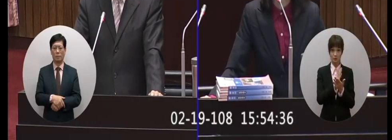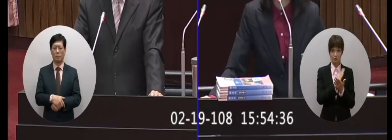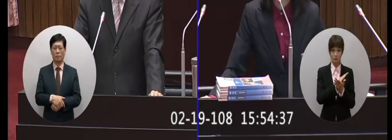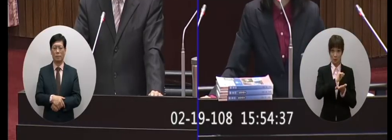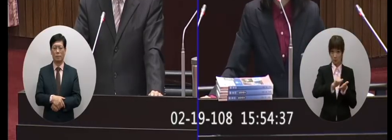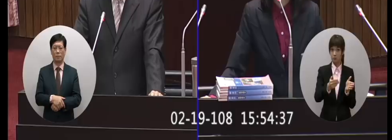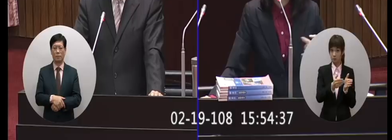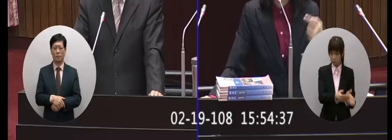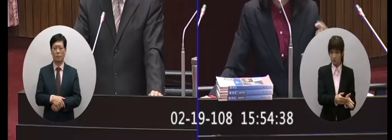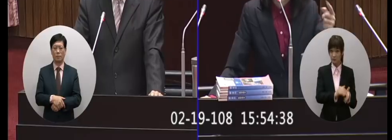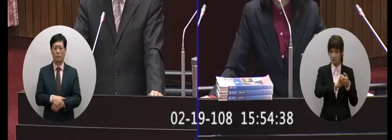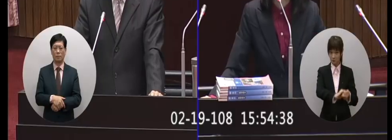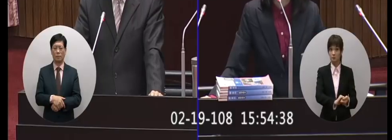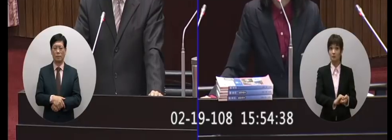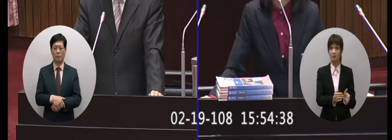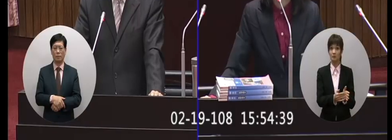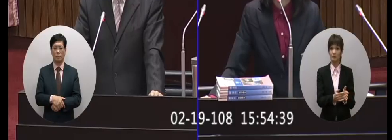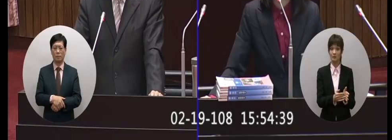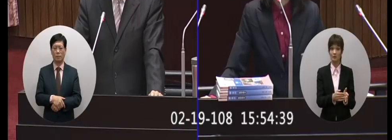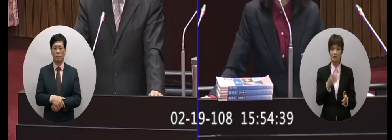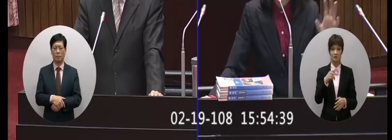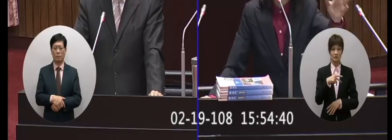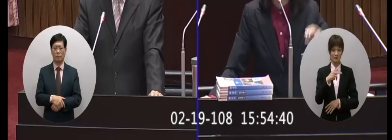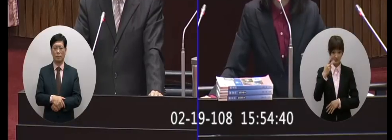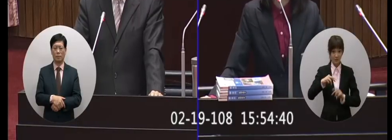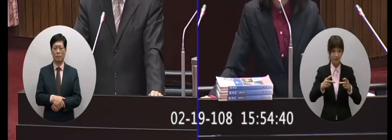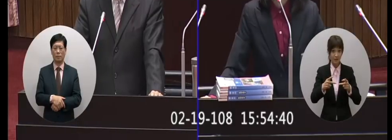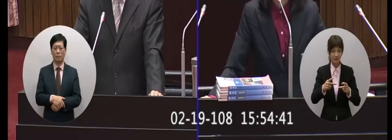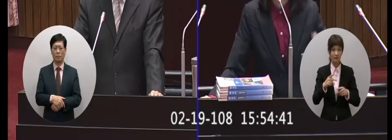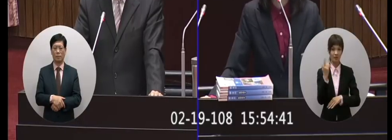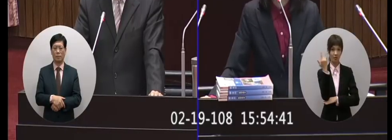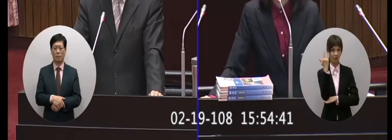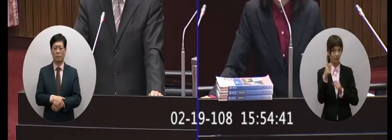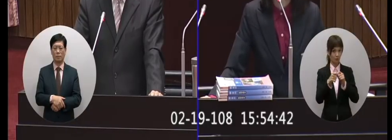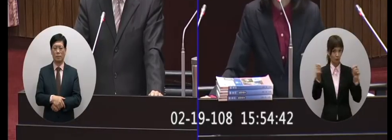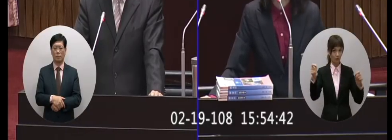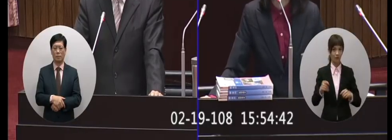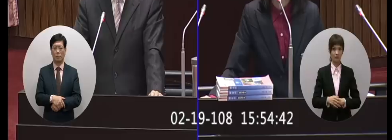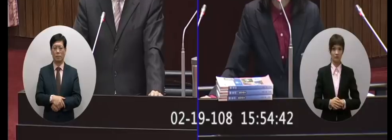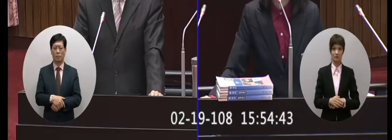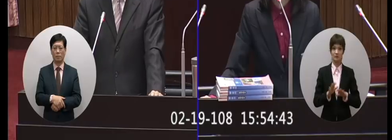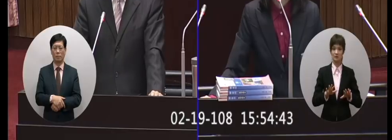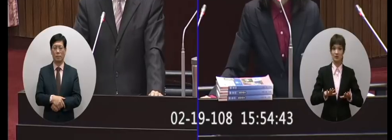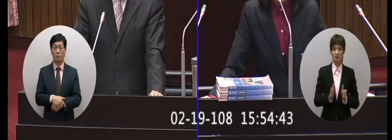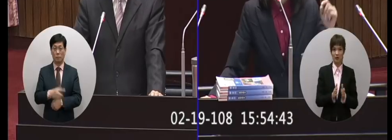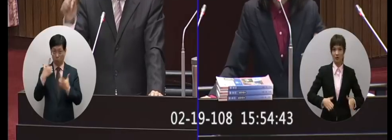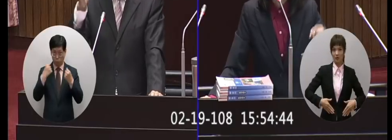再改了耶我今天是很沉重在請問耶你不要只為了要回答我問題來回答這些